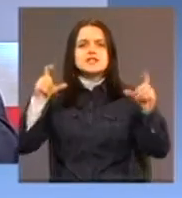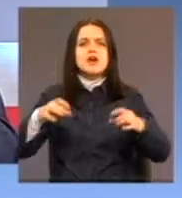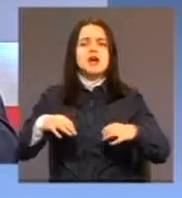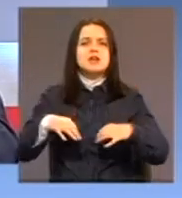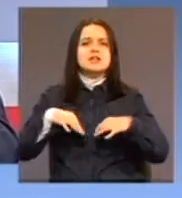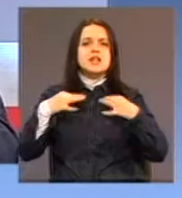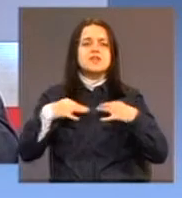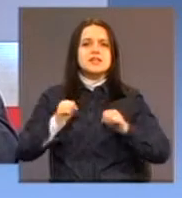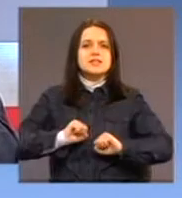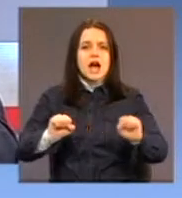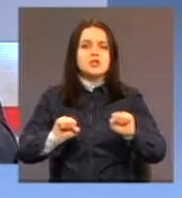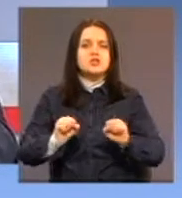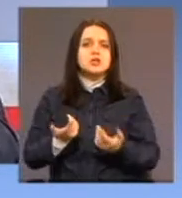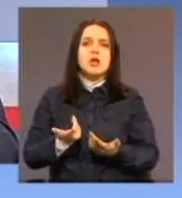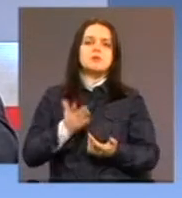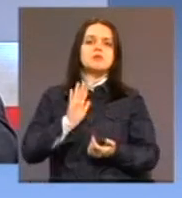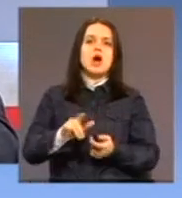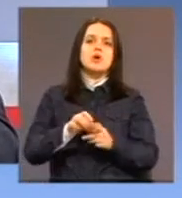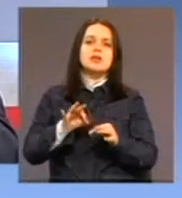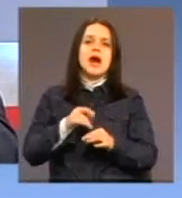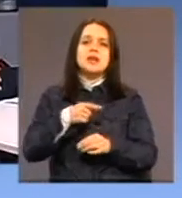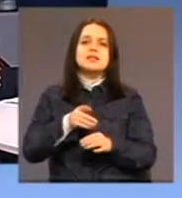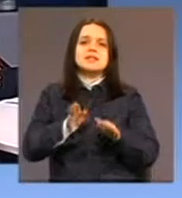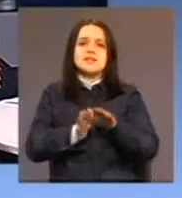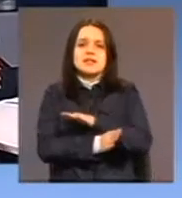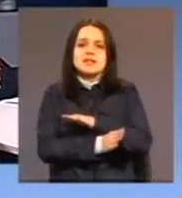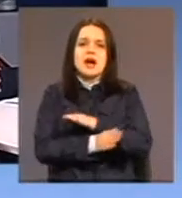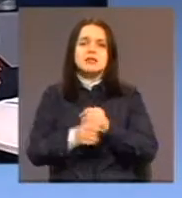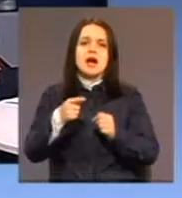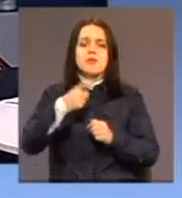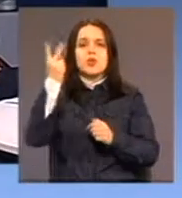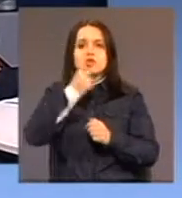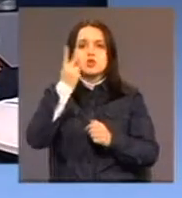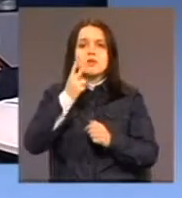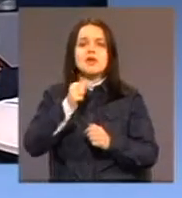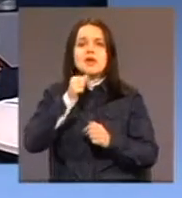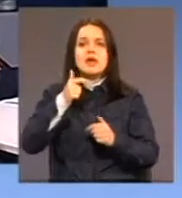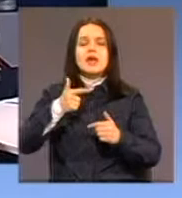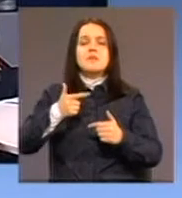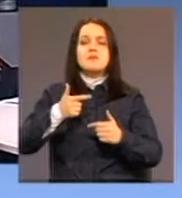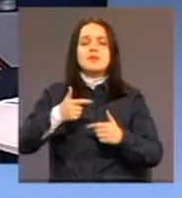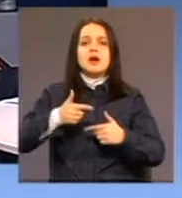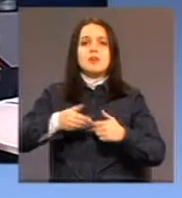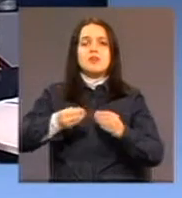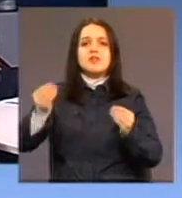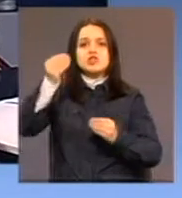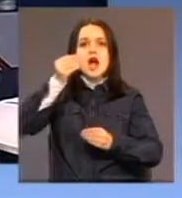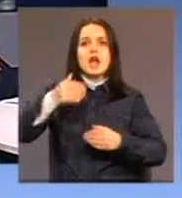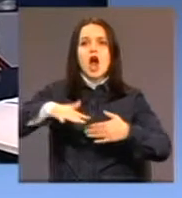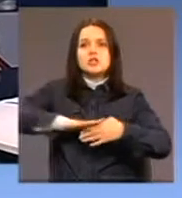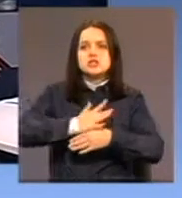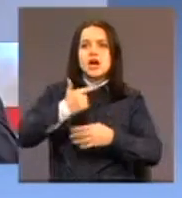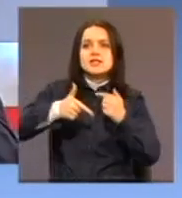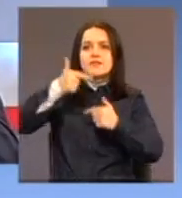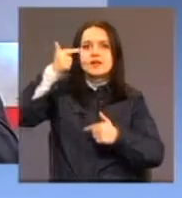taboro protiv stigmatizacije podrezumijeva i sensibilizaciju samih stručnih radnika